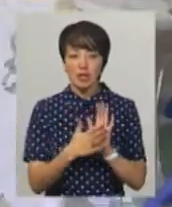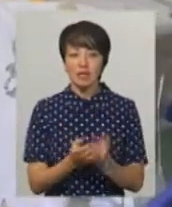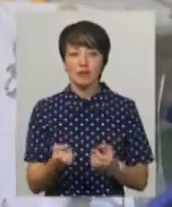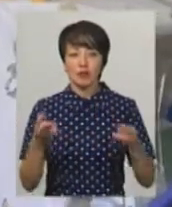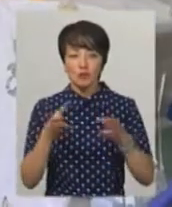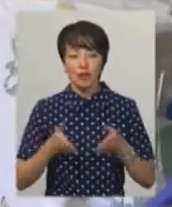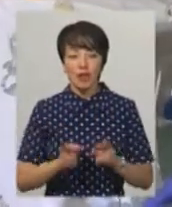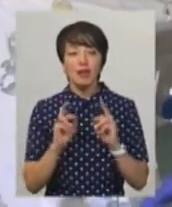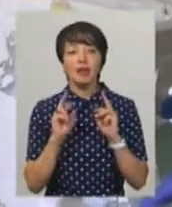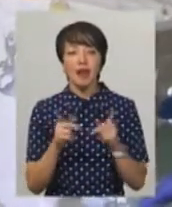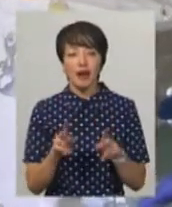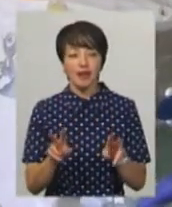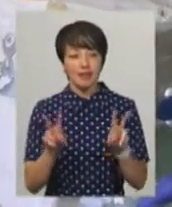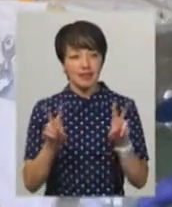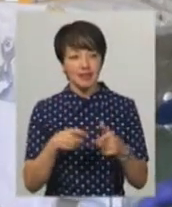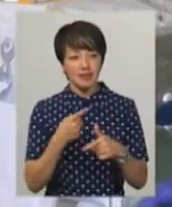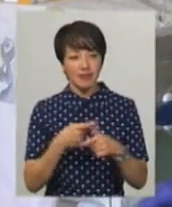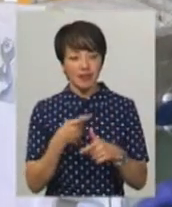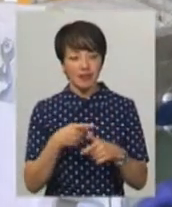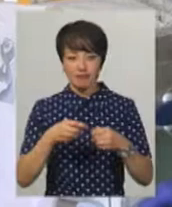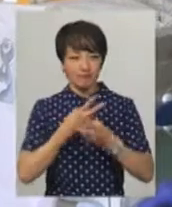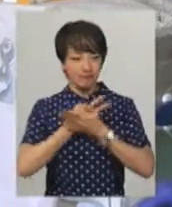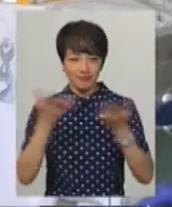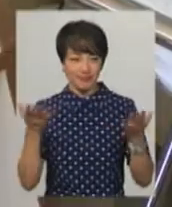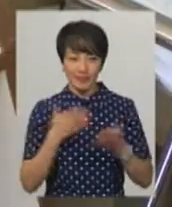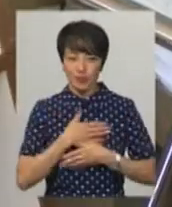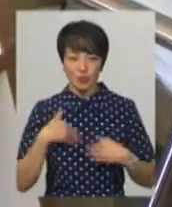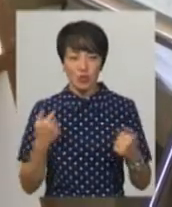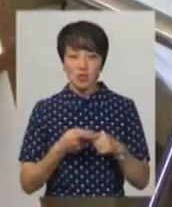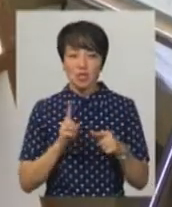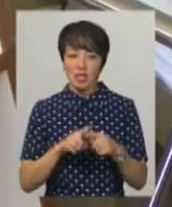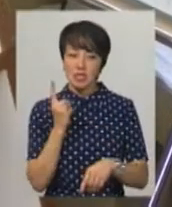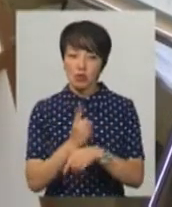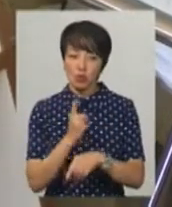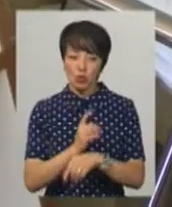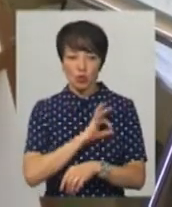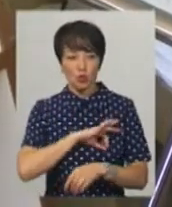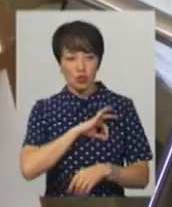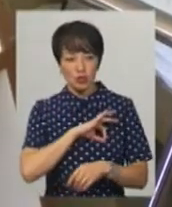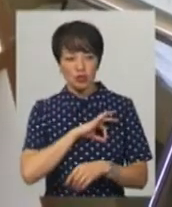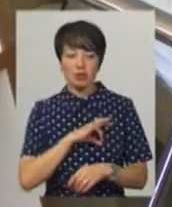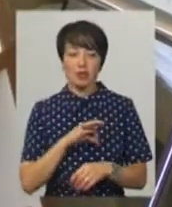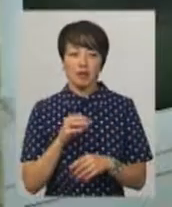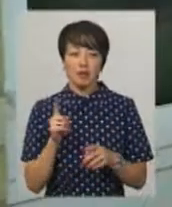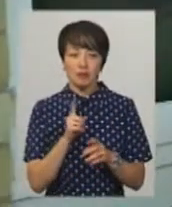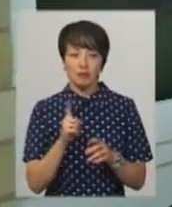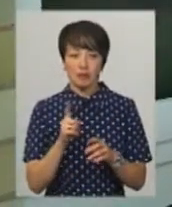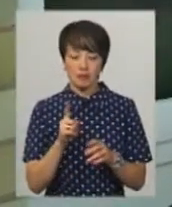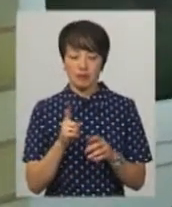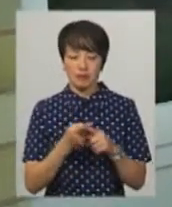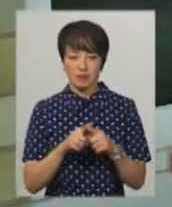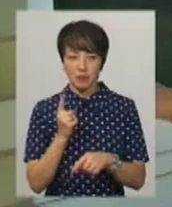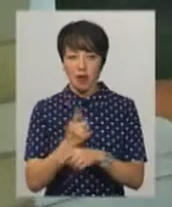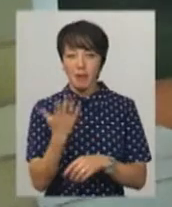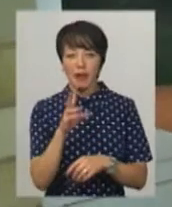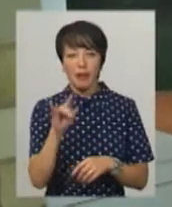народження. Як саме назвали малюка, лікар на загал не розголошує. Каже, що це заборонною юридичною та в цілях безпеки малюка. Нагадаю, 5